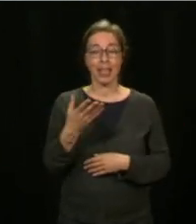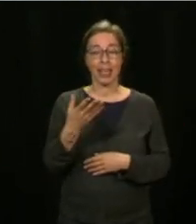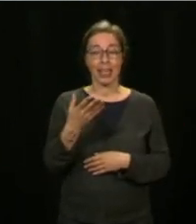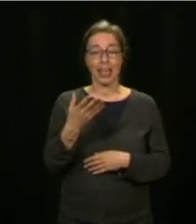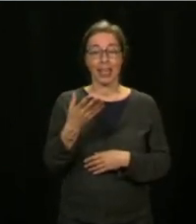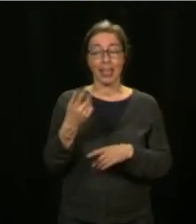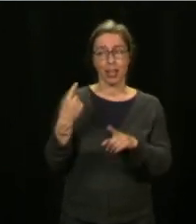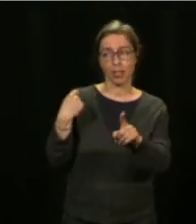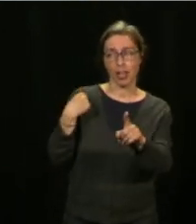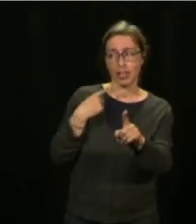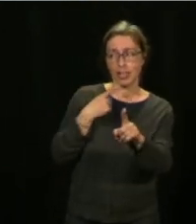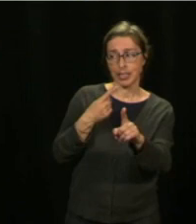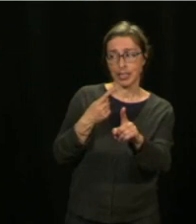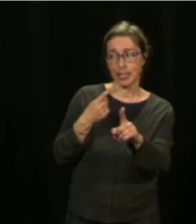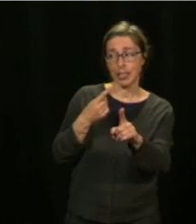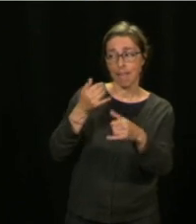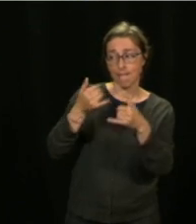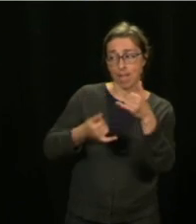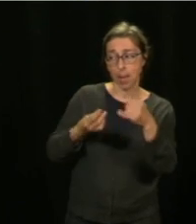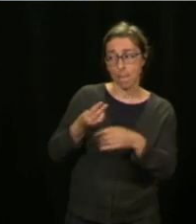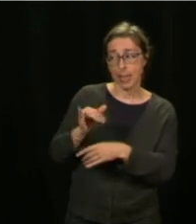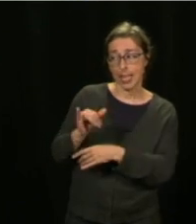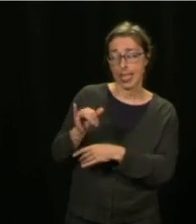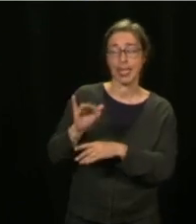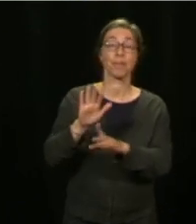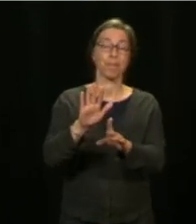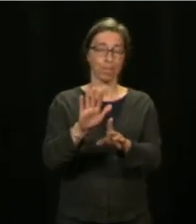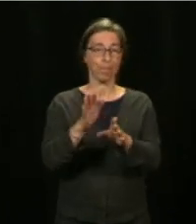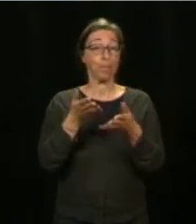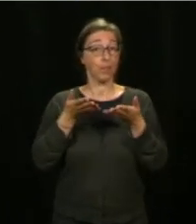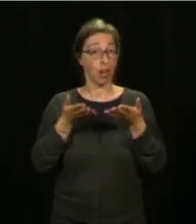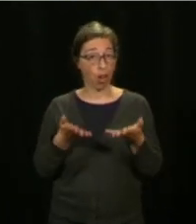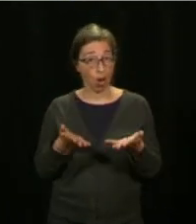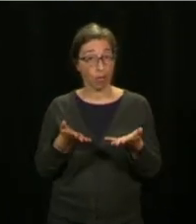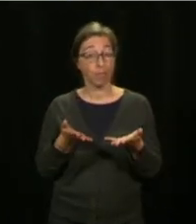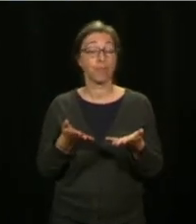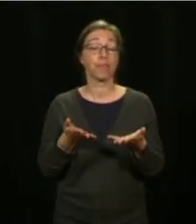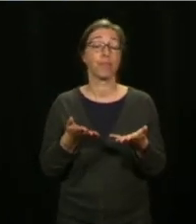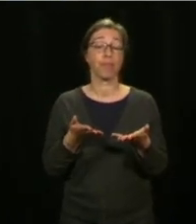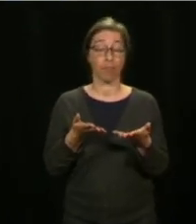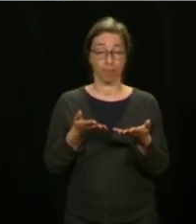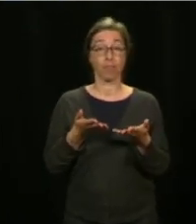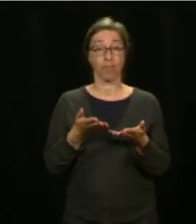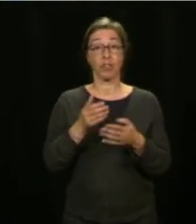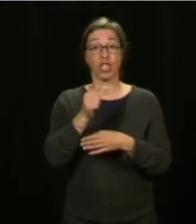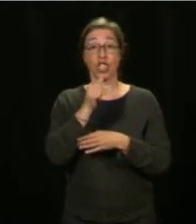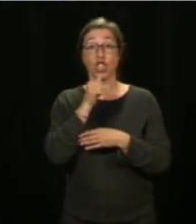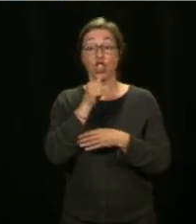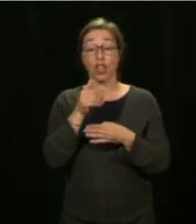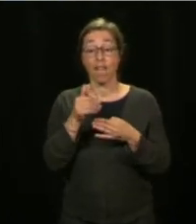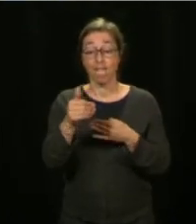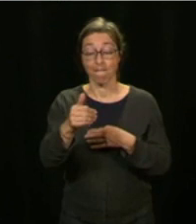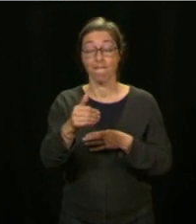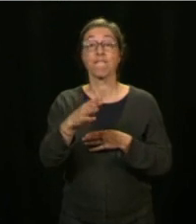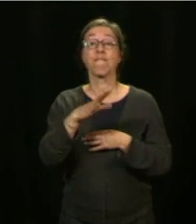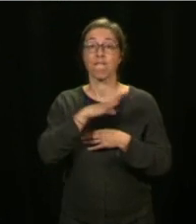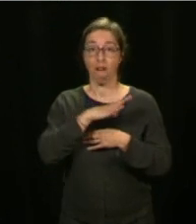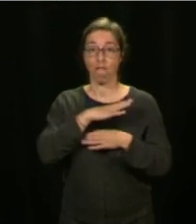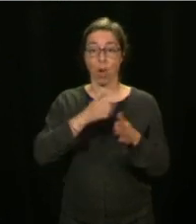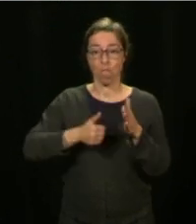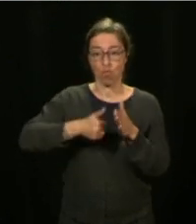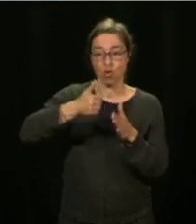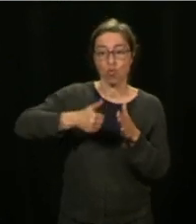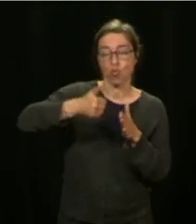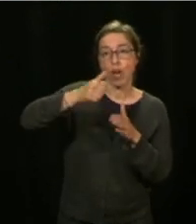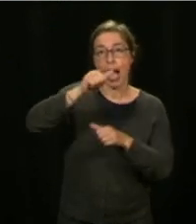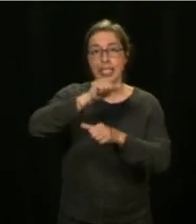On va parler ici de choses qui pourront être à l'extérieur, OK? Il faut parler ici d'une